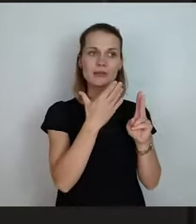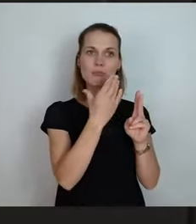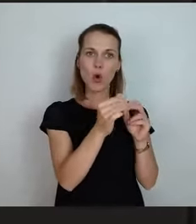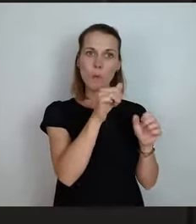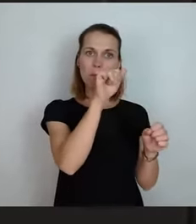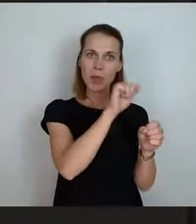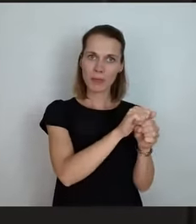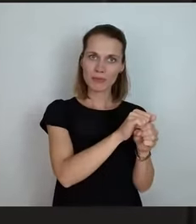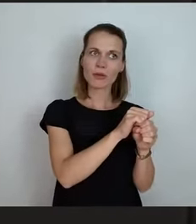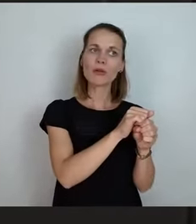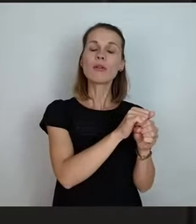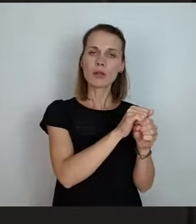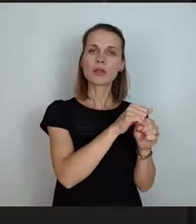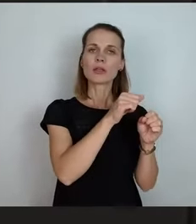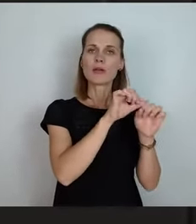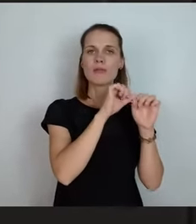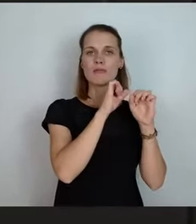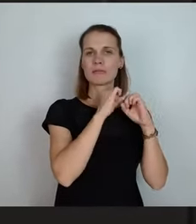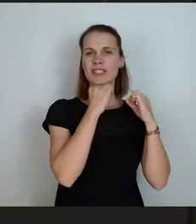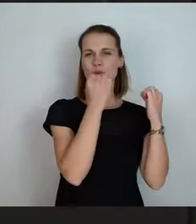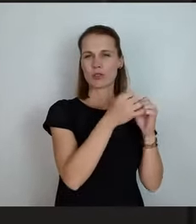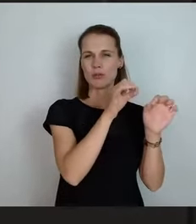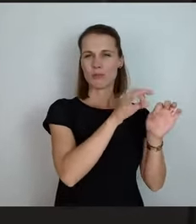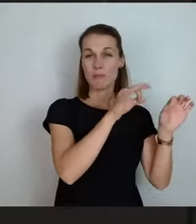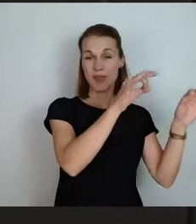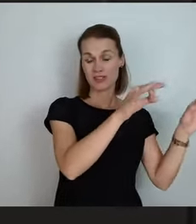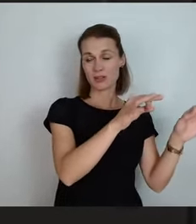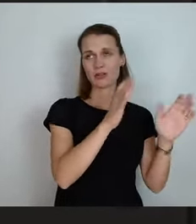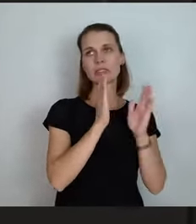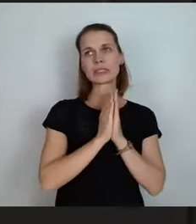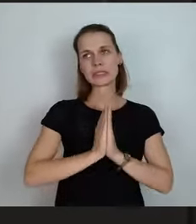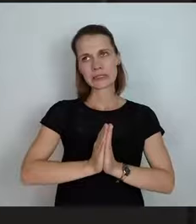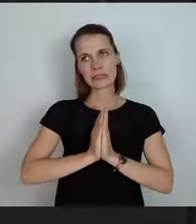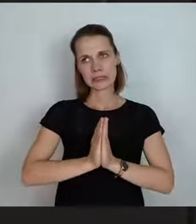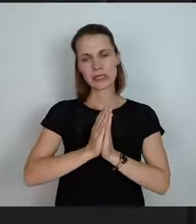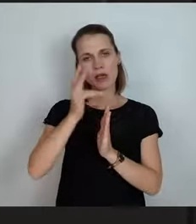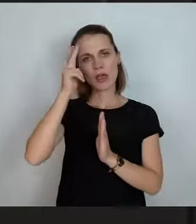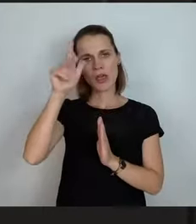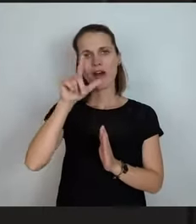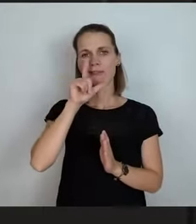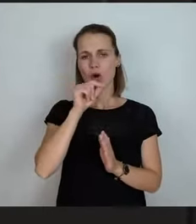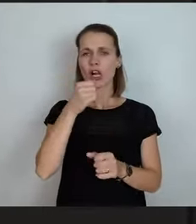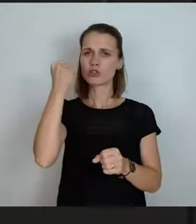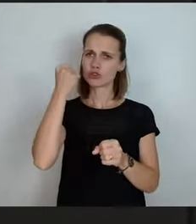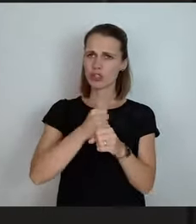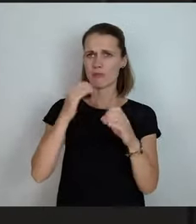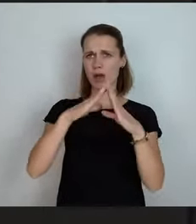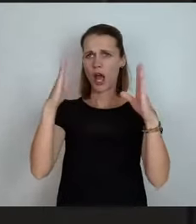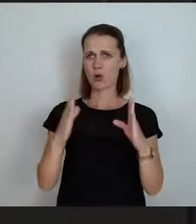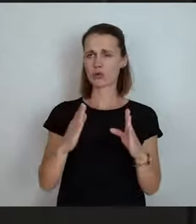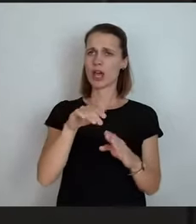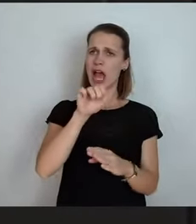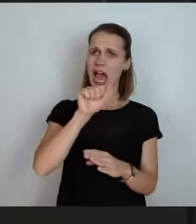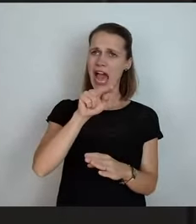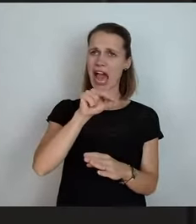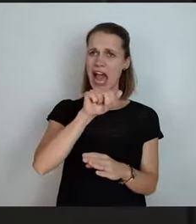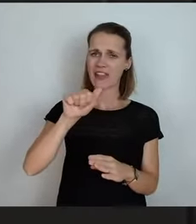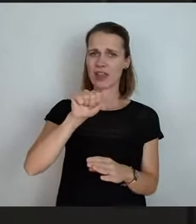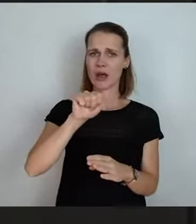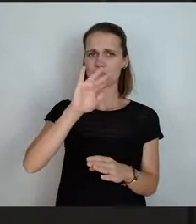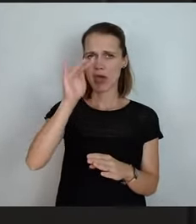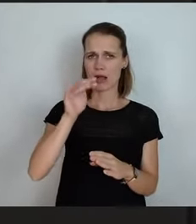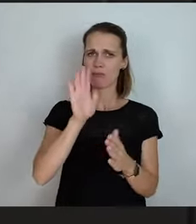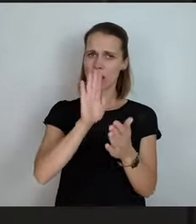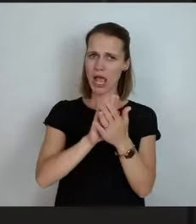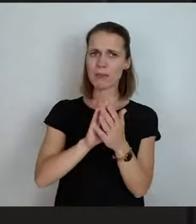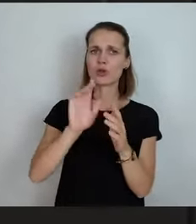sehr, Herr Vogel, das Stammhaus Annaberg und die Stolberger, die kriegen eben